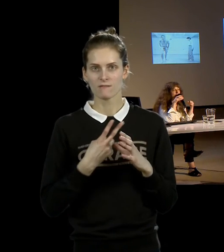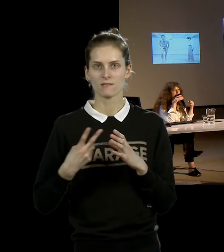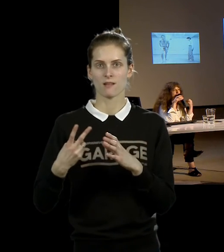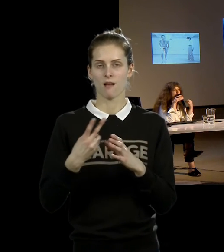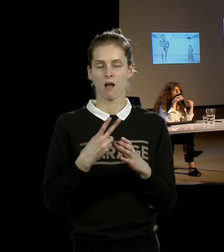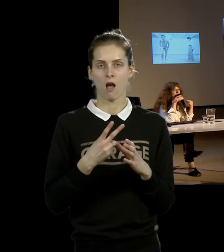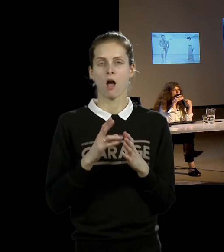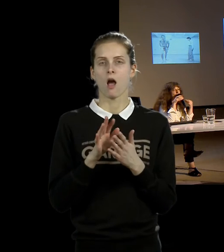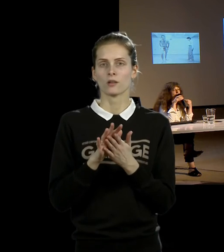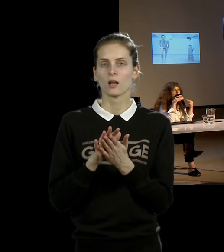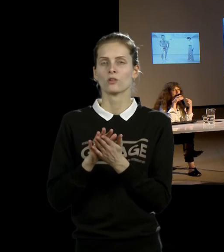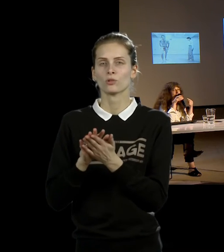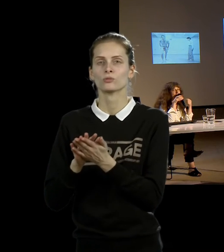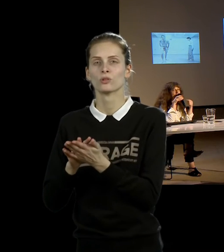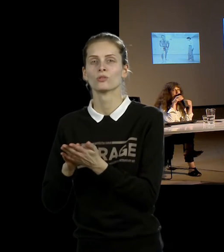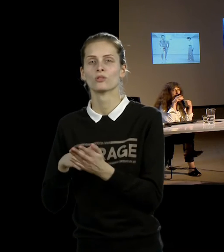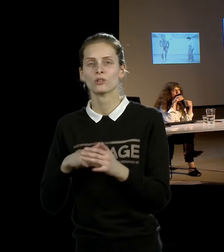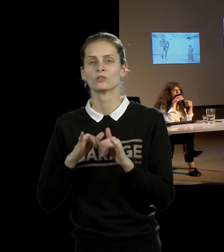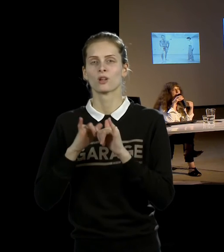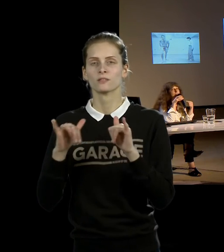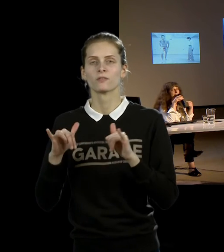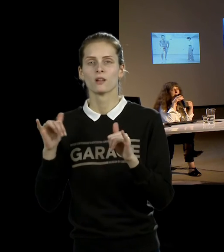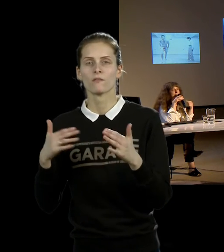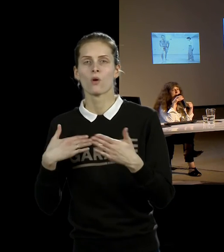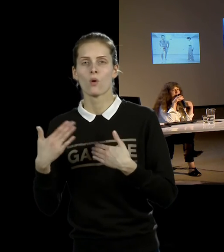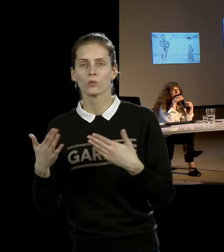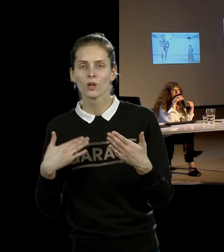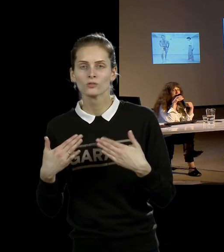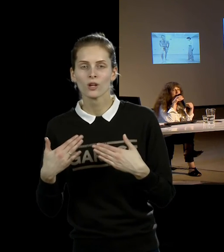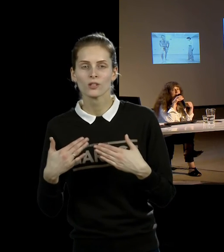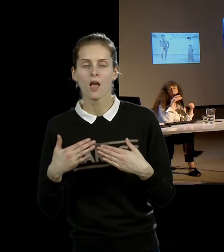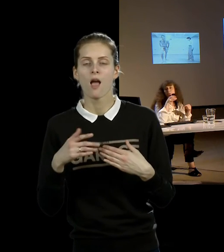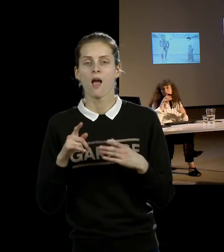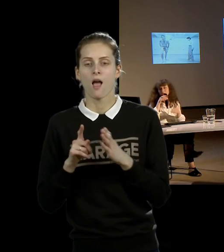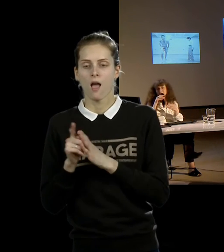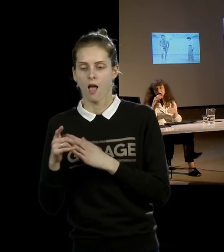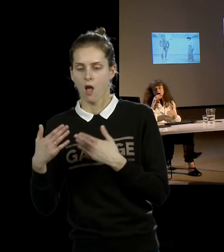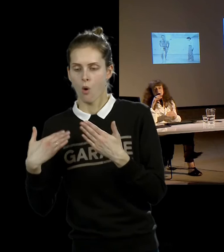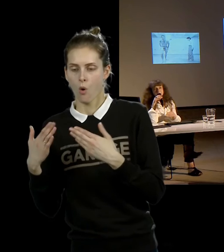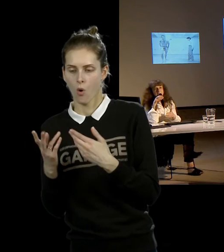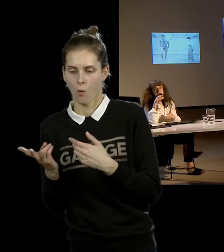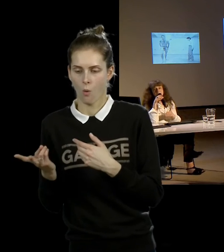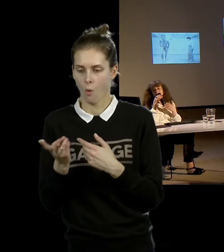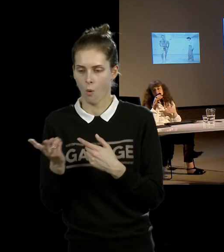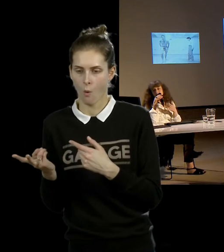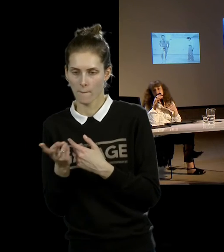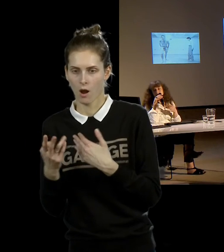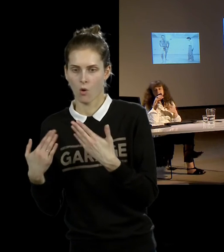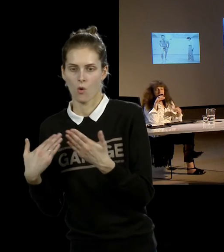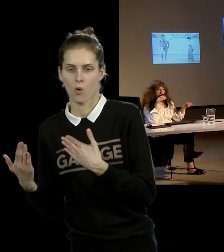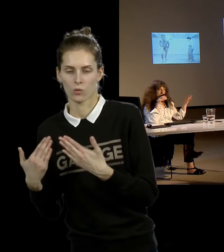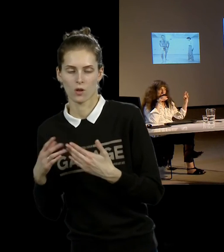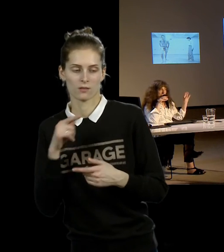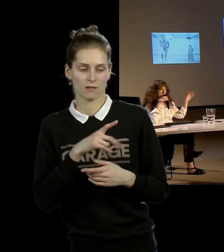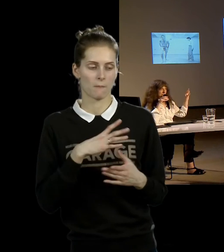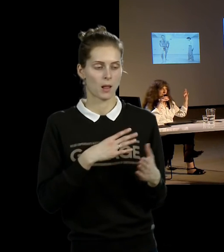становится историей про взаимоотношения между ними, а не про взаимоотношения с публикой. эта акция, она такая